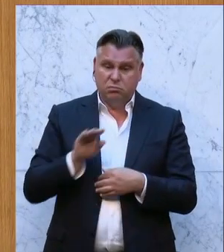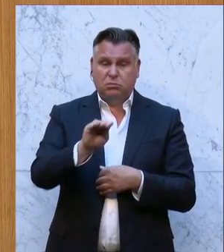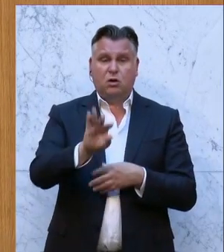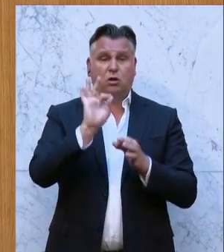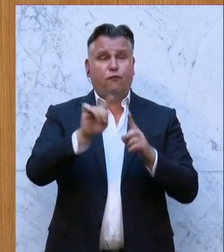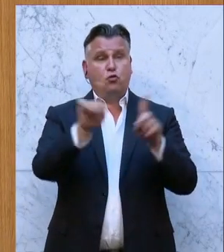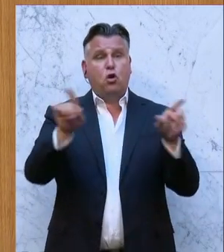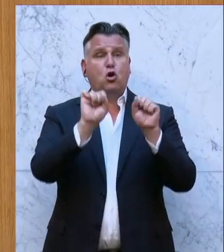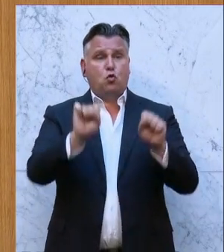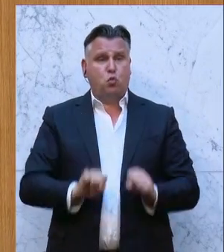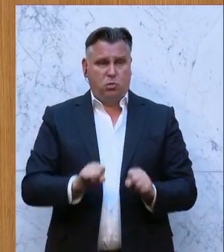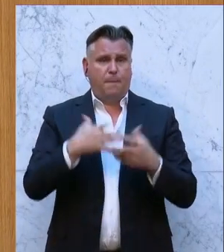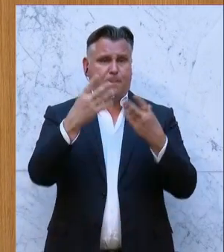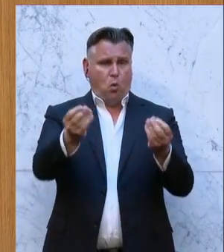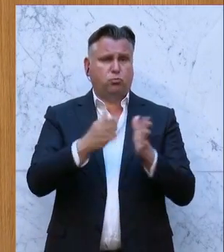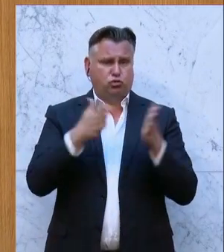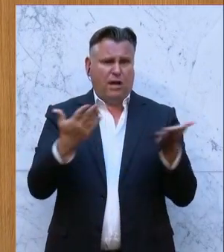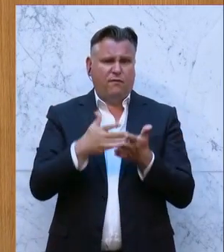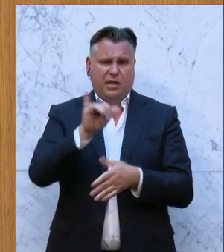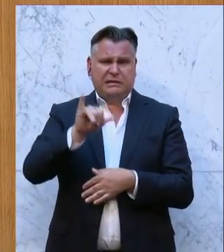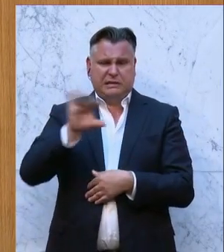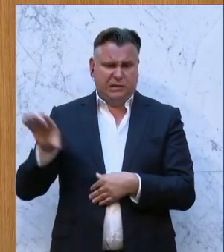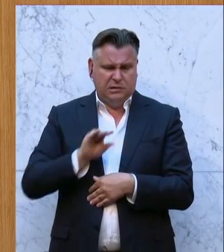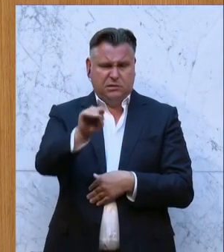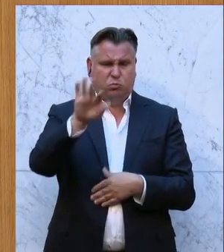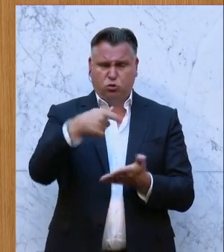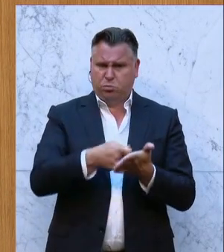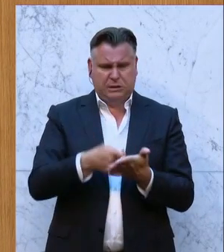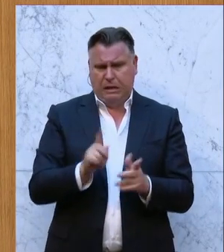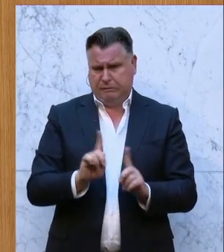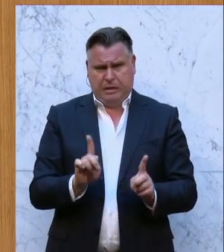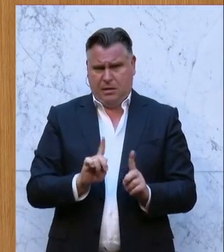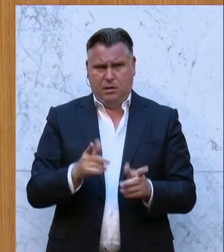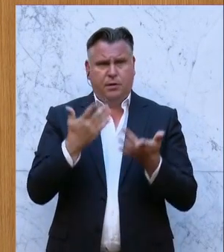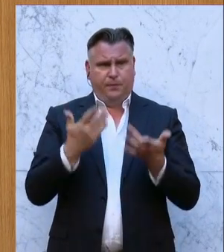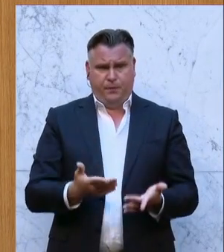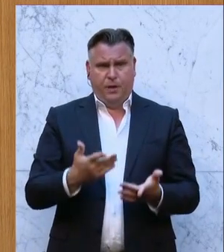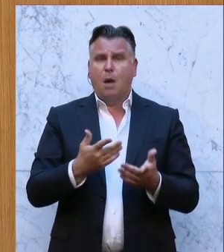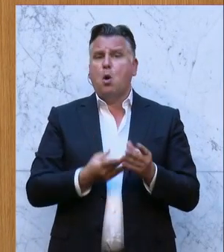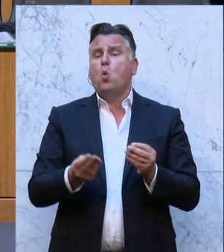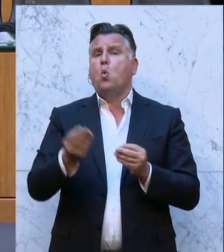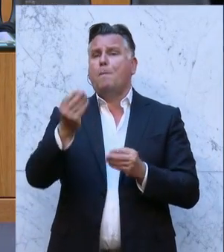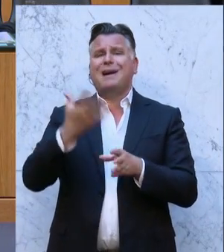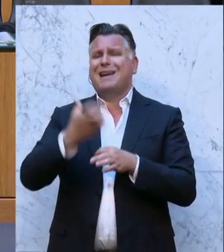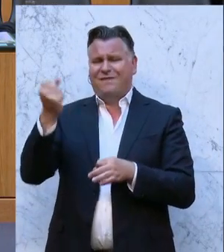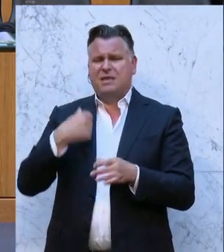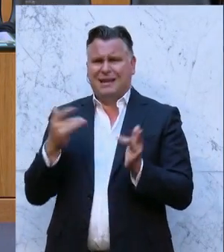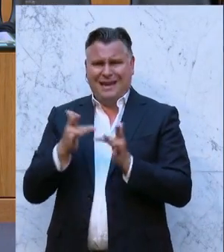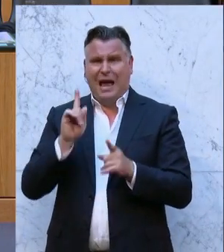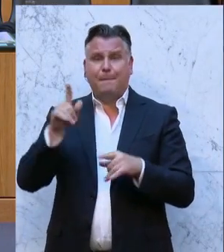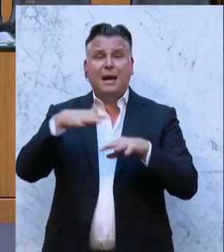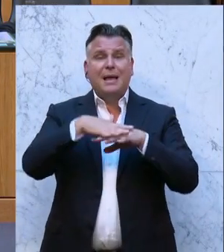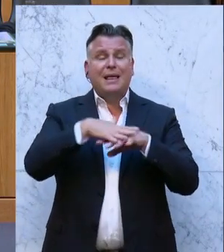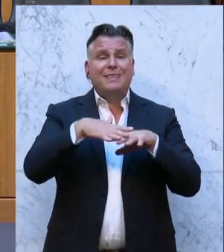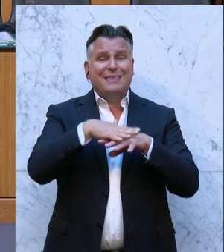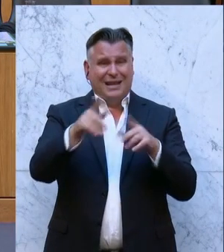Kundinnen und Kunden schadet. Das bedeutet, ich bin dagegen, dass Betriebe Übergewinne machen, aber dass Netzbetreiber